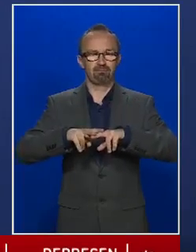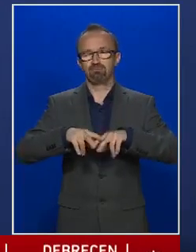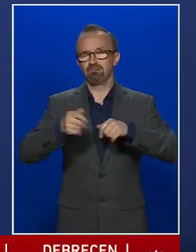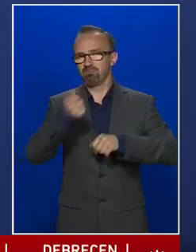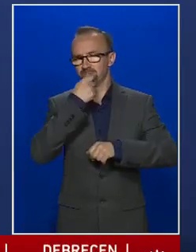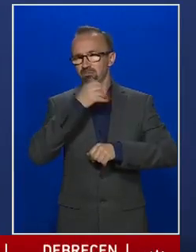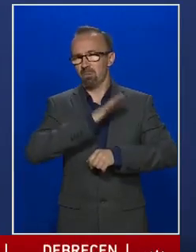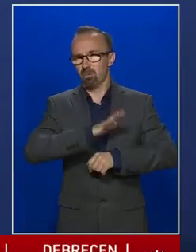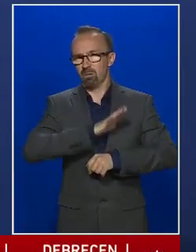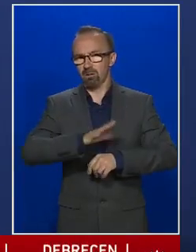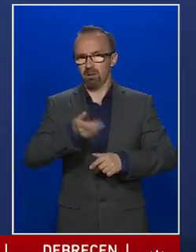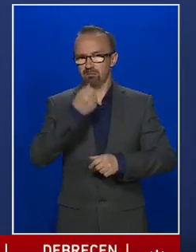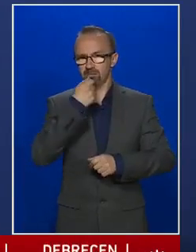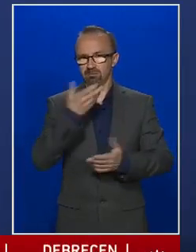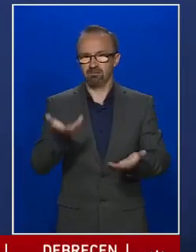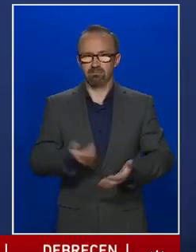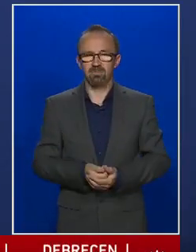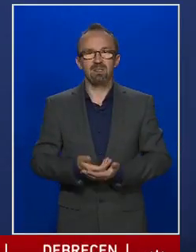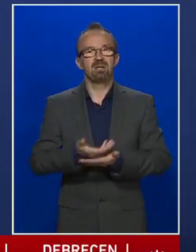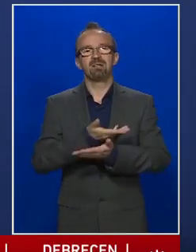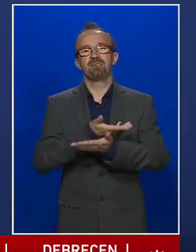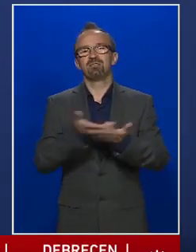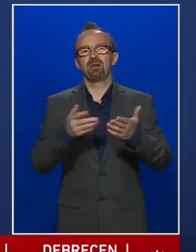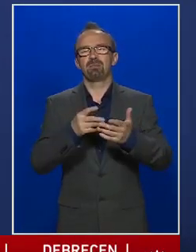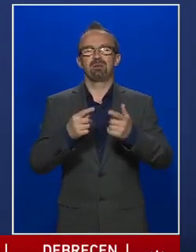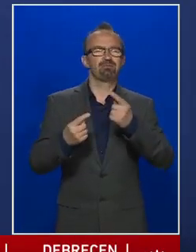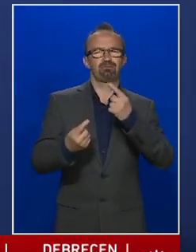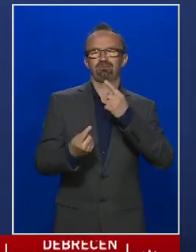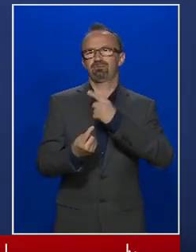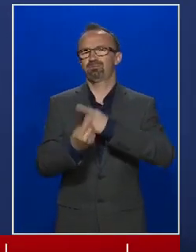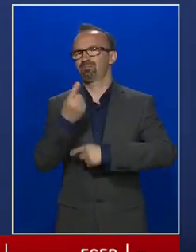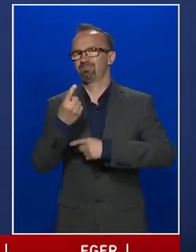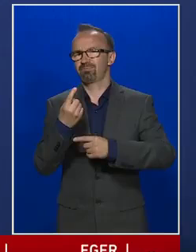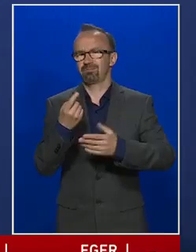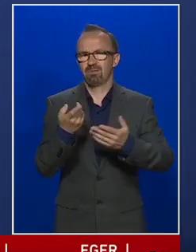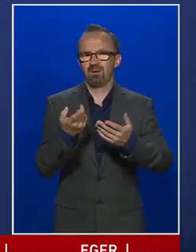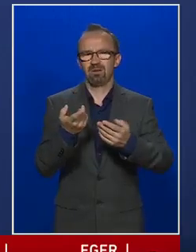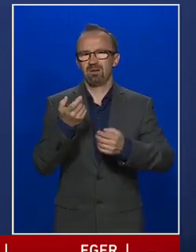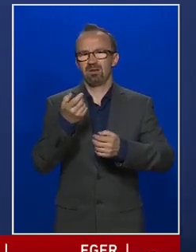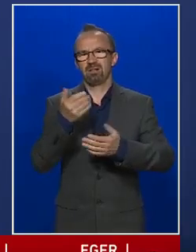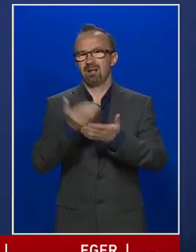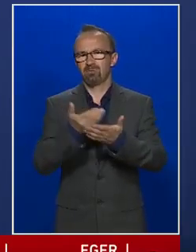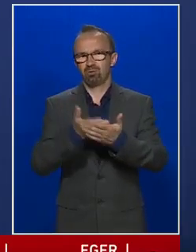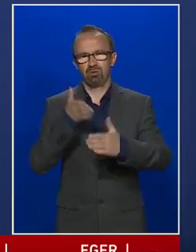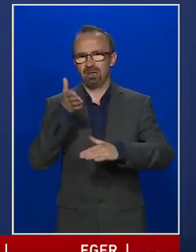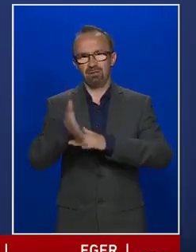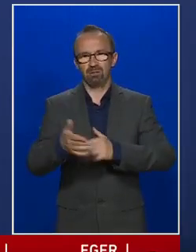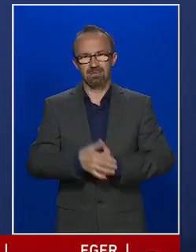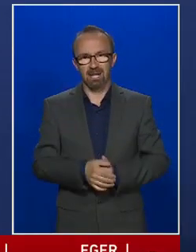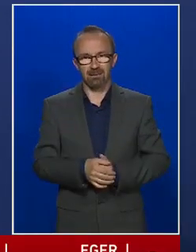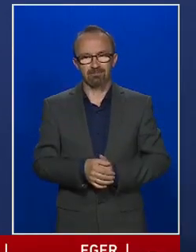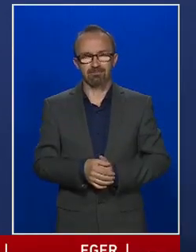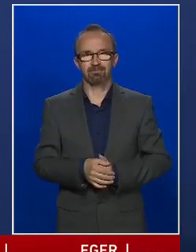használhatók. Tehát nyilvánvalóan semmi extra dolog nem szükséges.